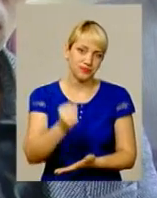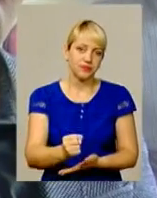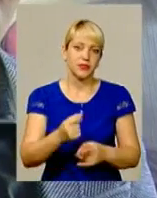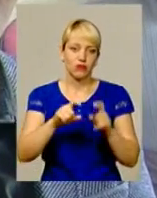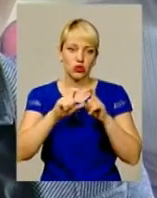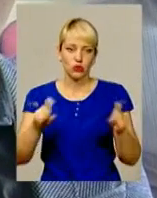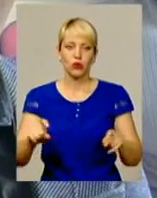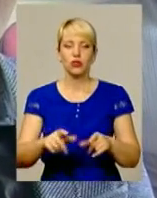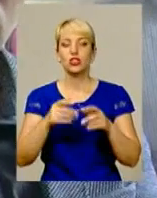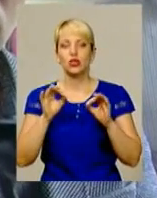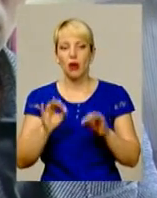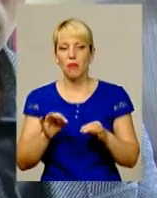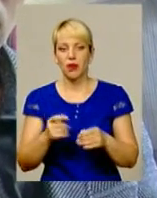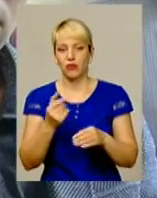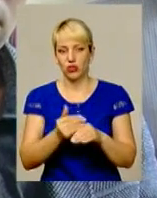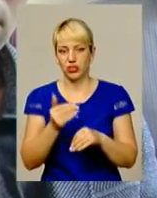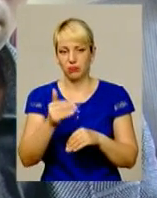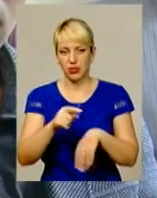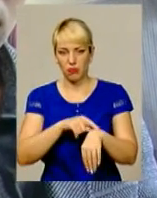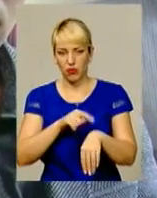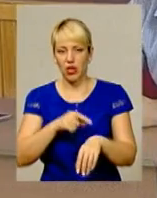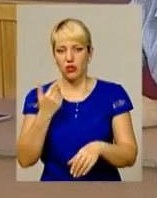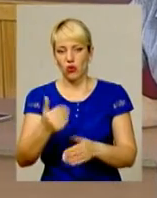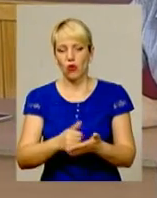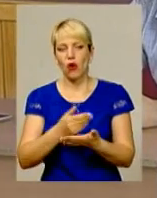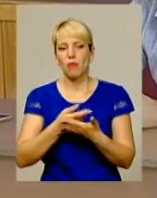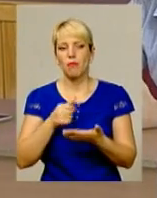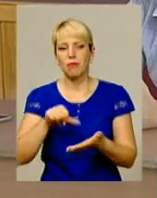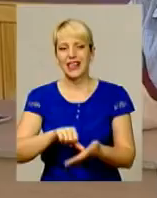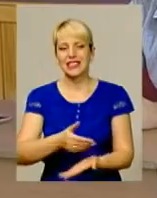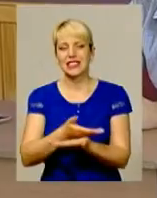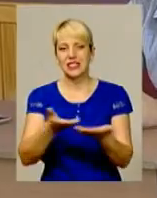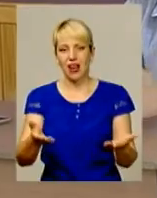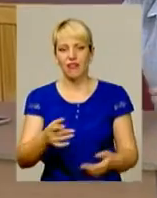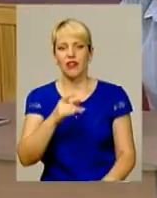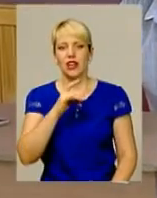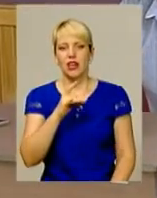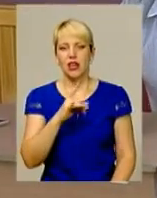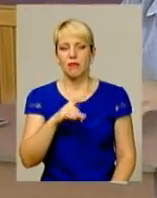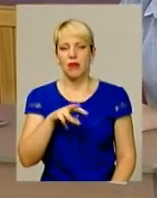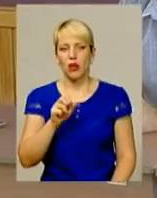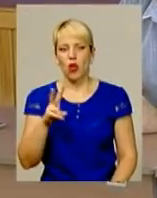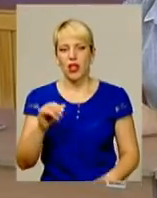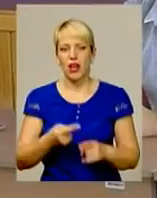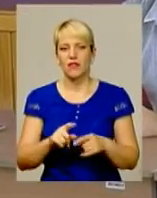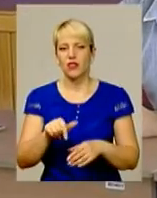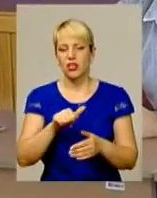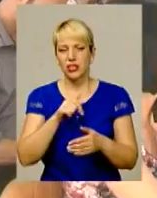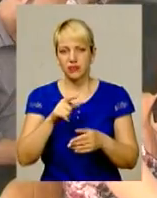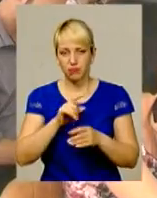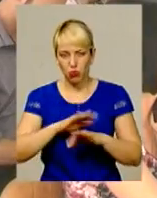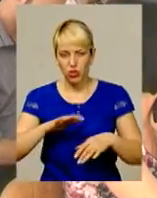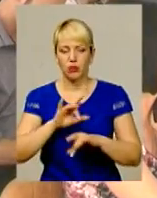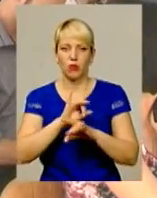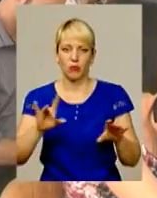школи. Щоправда, кількома годинами пізніше. Його представив сам Роман Миколаїв. А вже згодом на Народній Раді головний освітянин